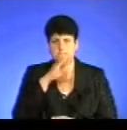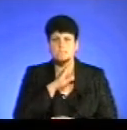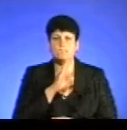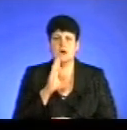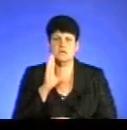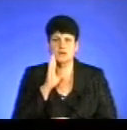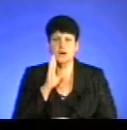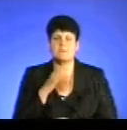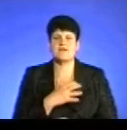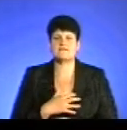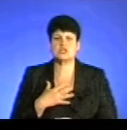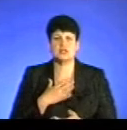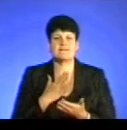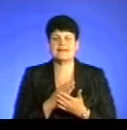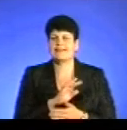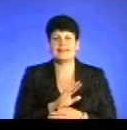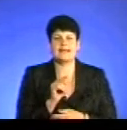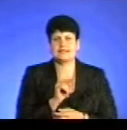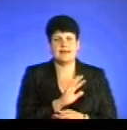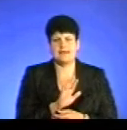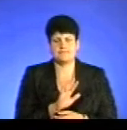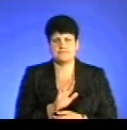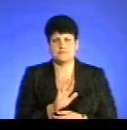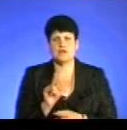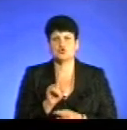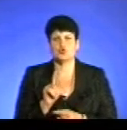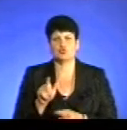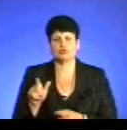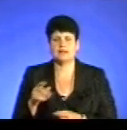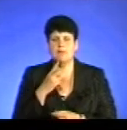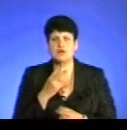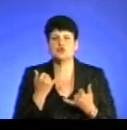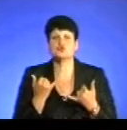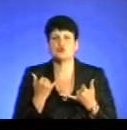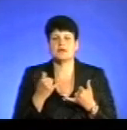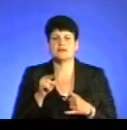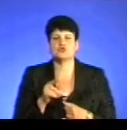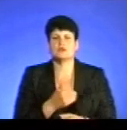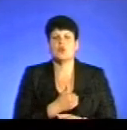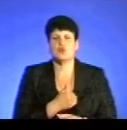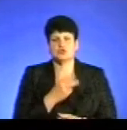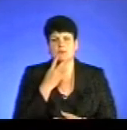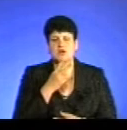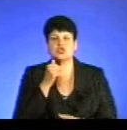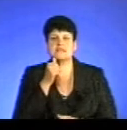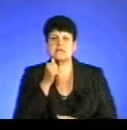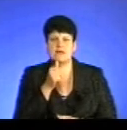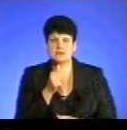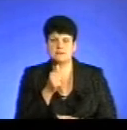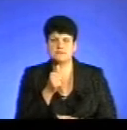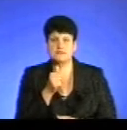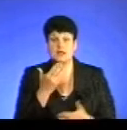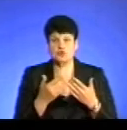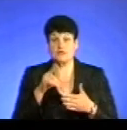і важливим є не те, що людина бачить сьогодні, а те, що вона хоче побачити завтра. І коли вона